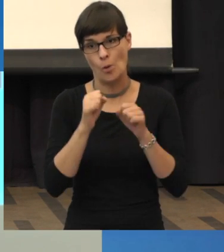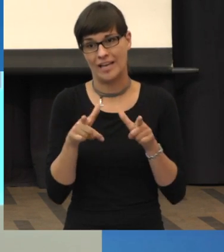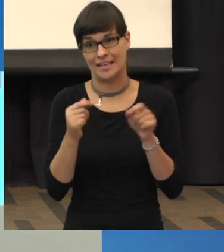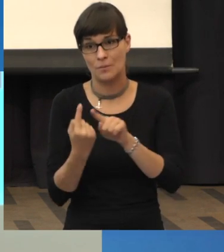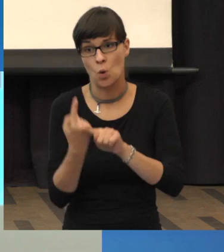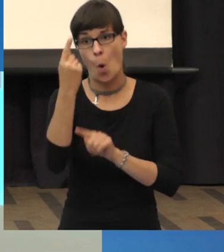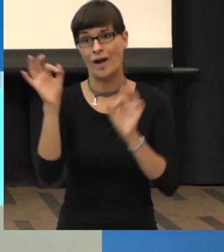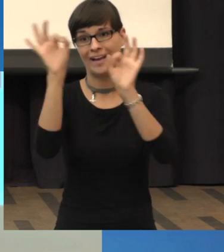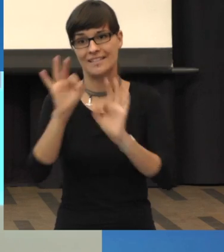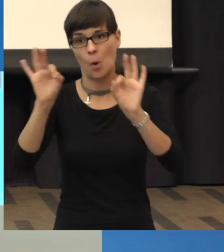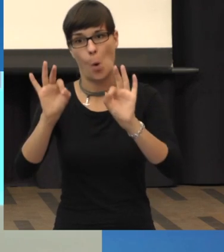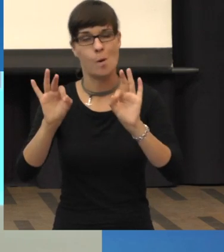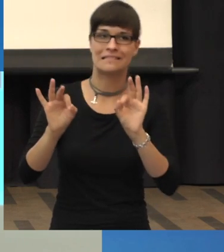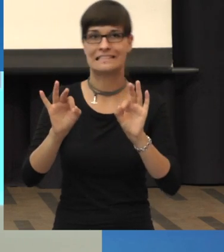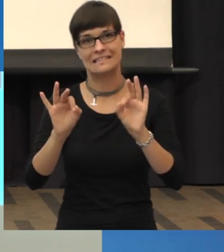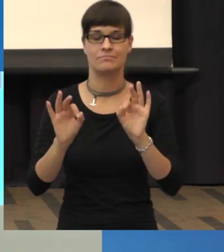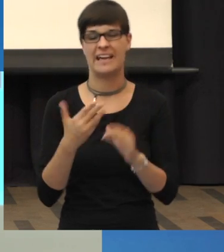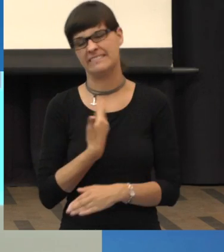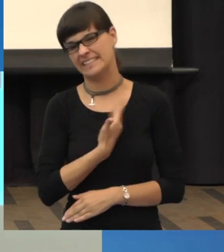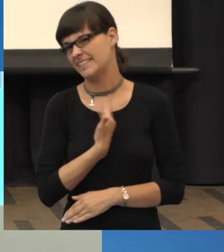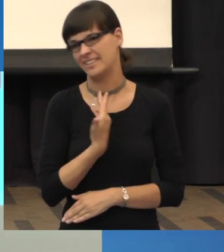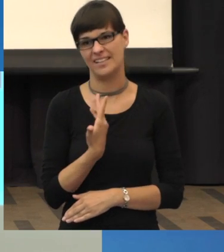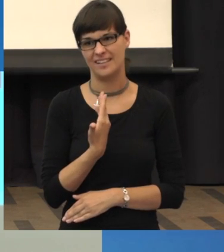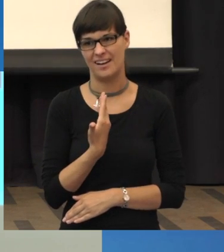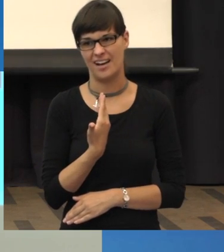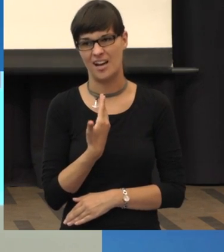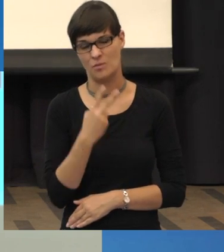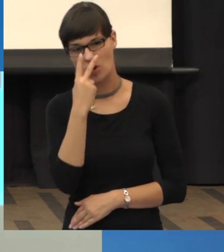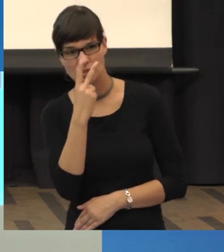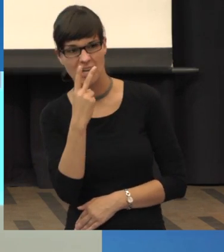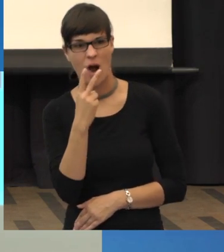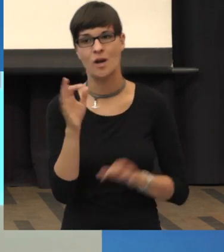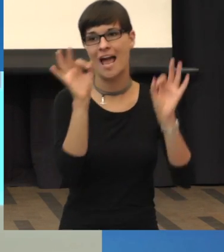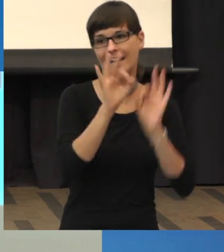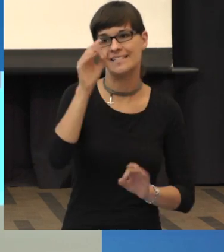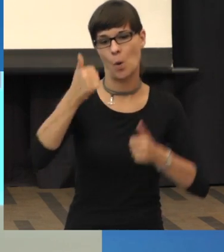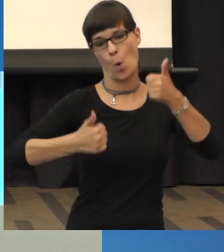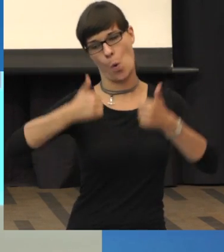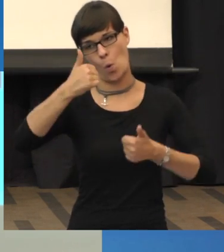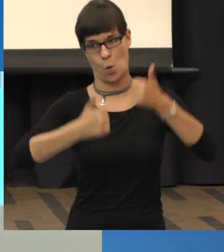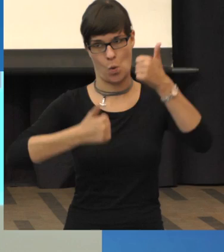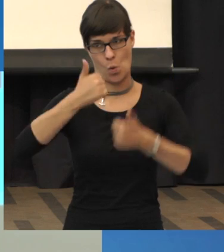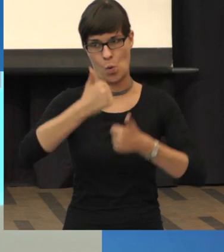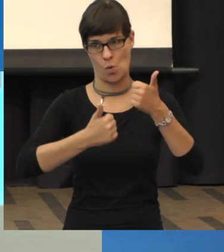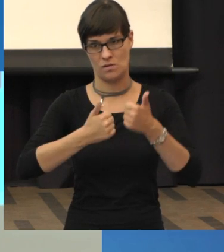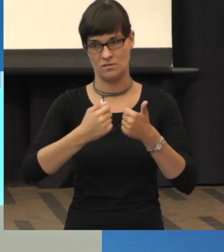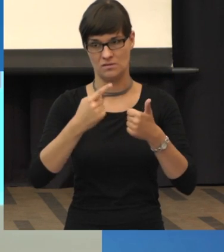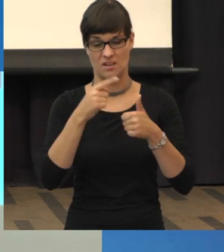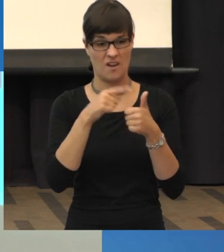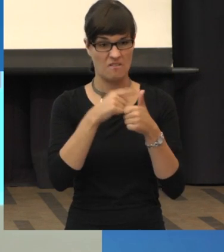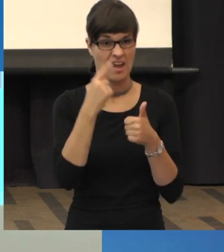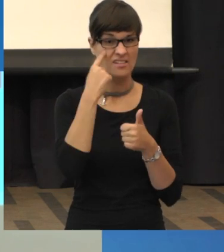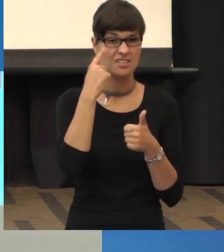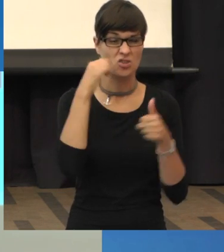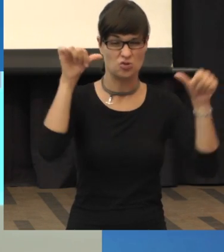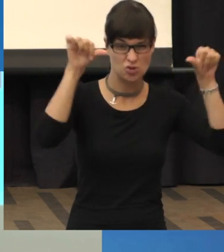ist. Aber das ist dann immer so eine Risikoabwägung. Ich würde dann eher den Nutzen des Luteins bei dem fortschreitenden Makkel würde